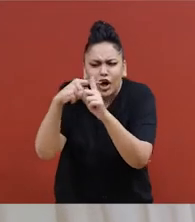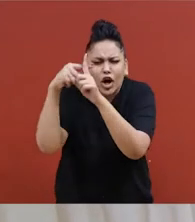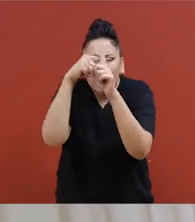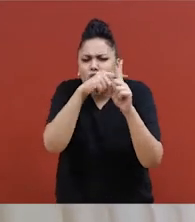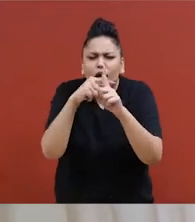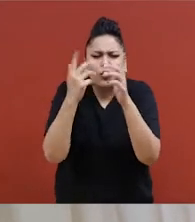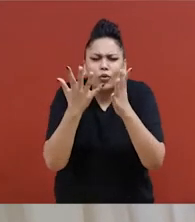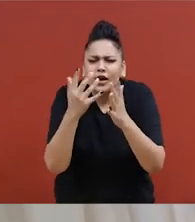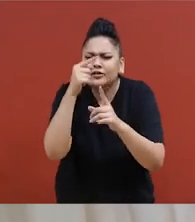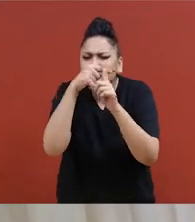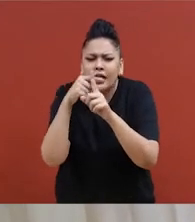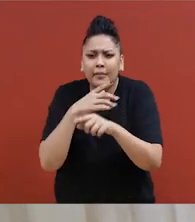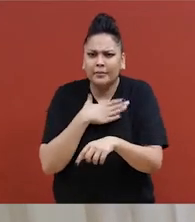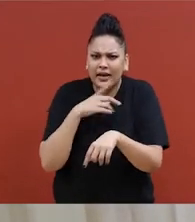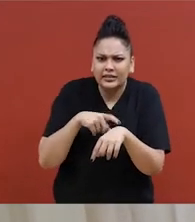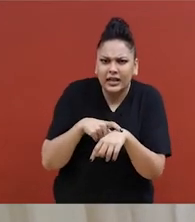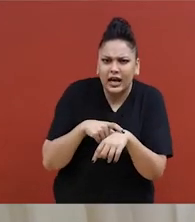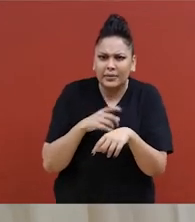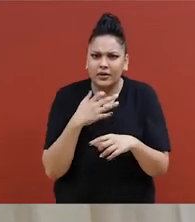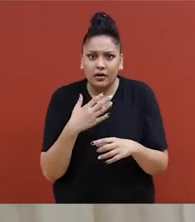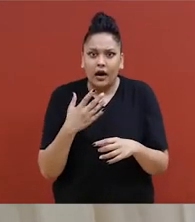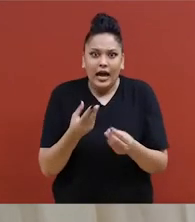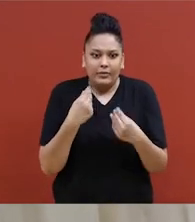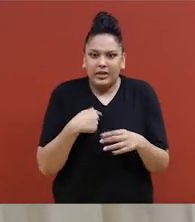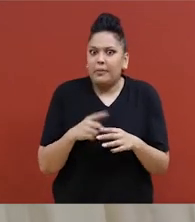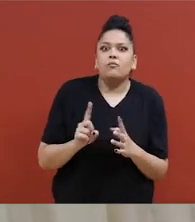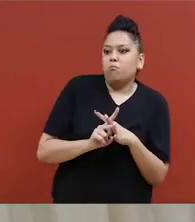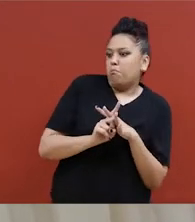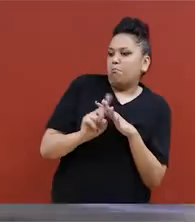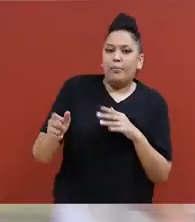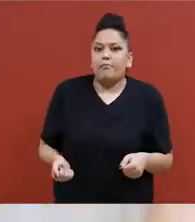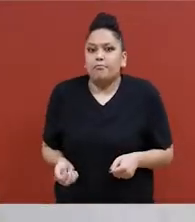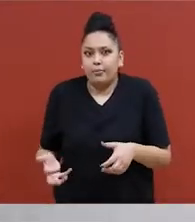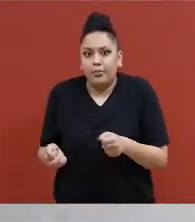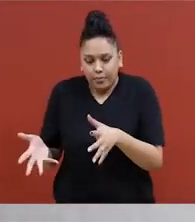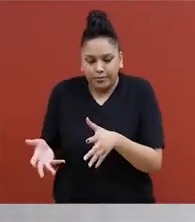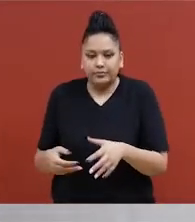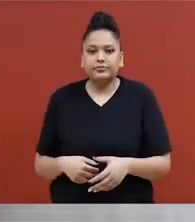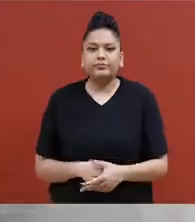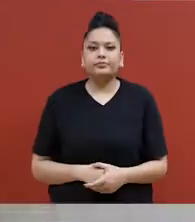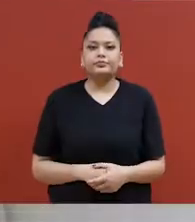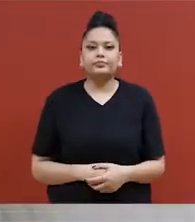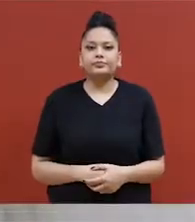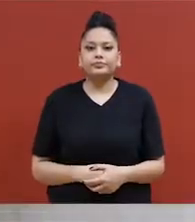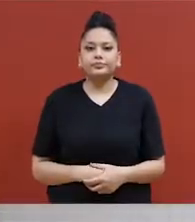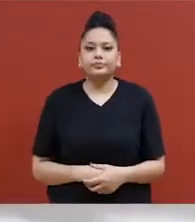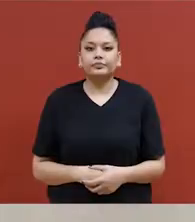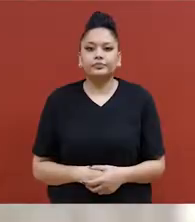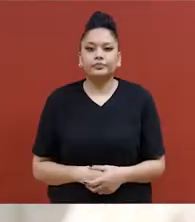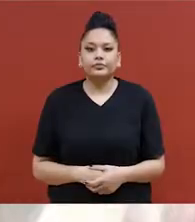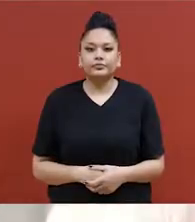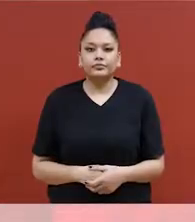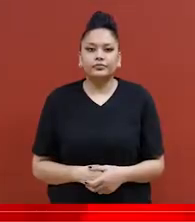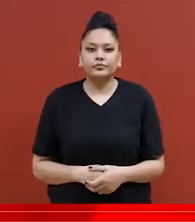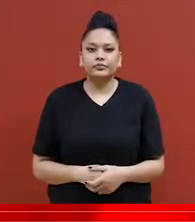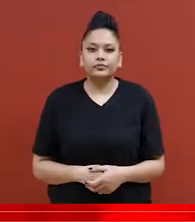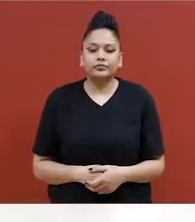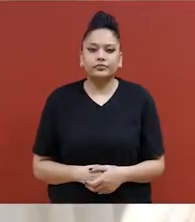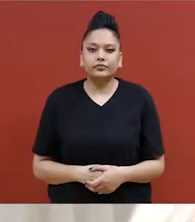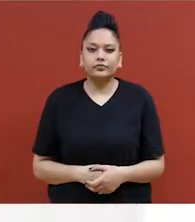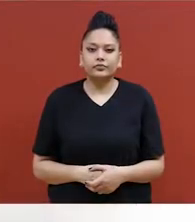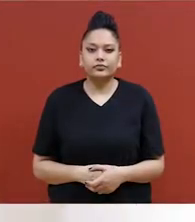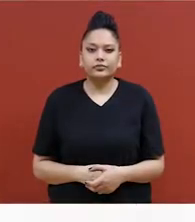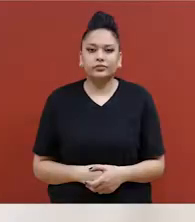je vais choisir une cible qui va me donner assez de temps pour m'éloigner. L'autodéfense pour femmes Wendell. Deb démontre en position